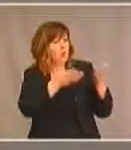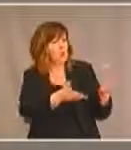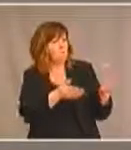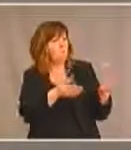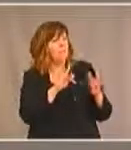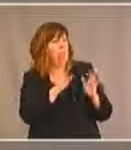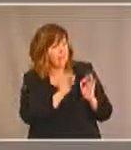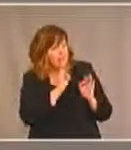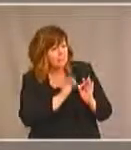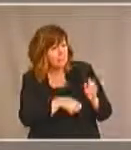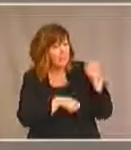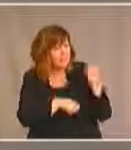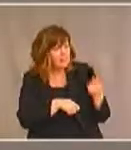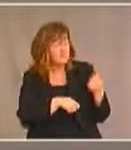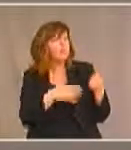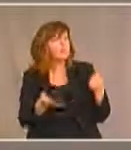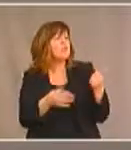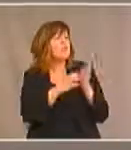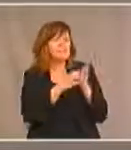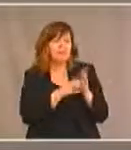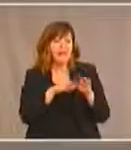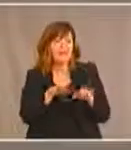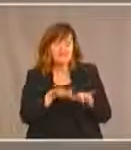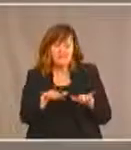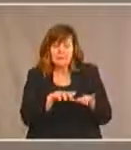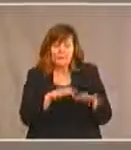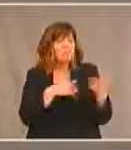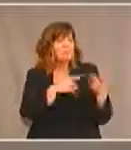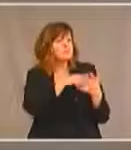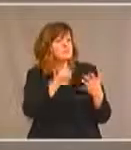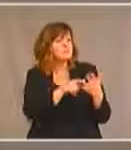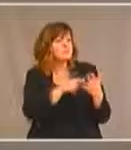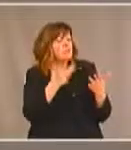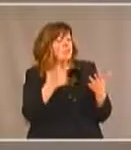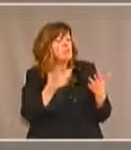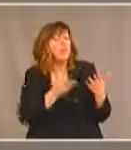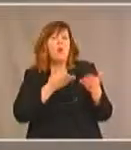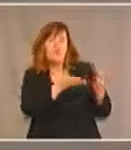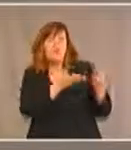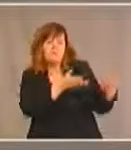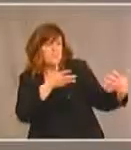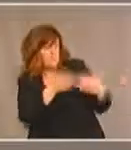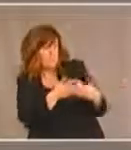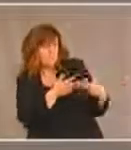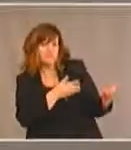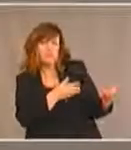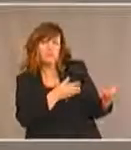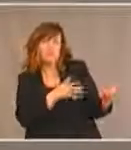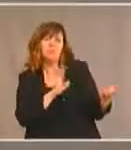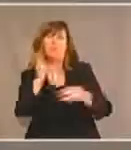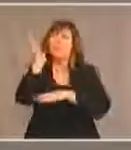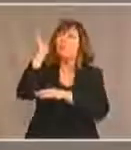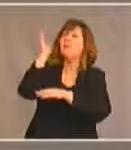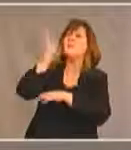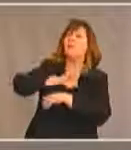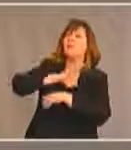des signes ou un texte en format alternatif ou si vous organisez votre conférente dans